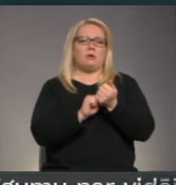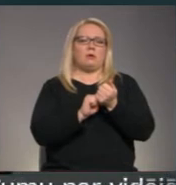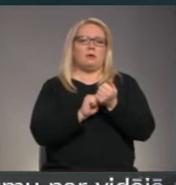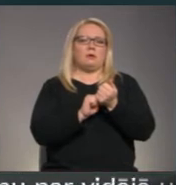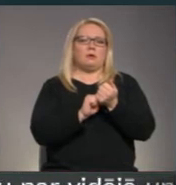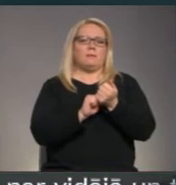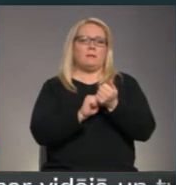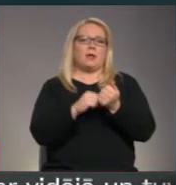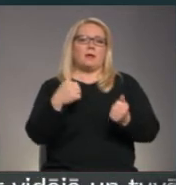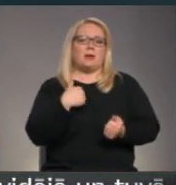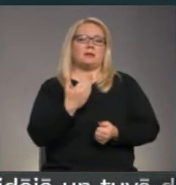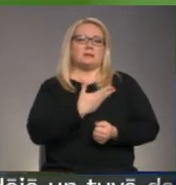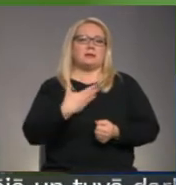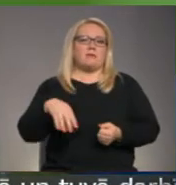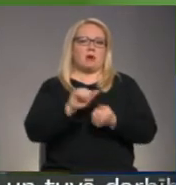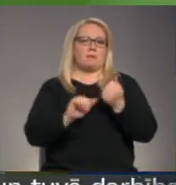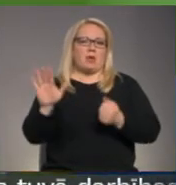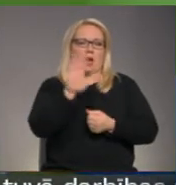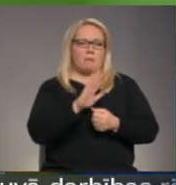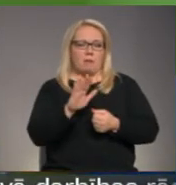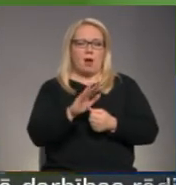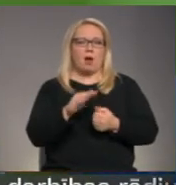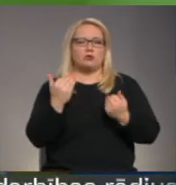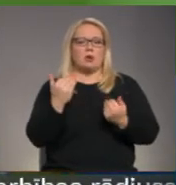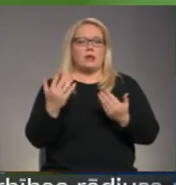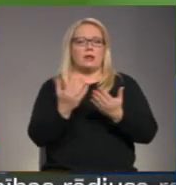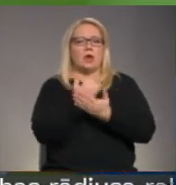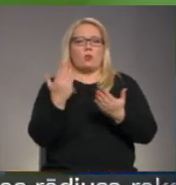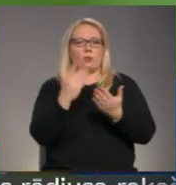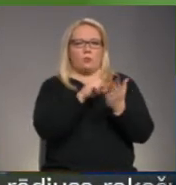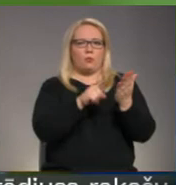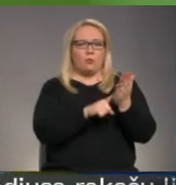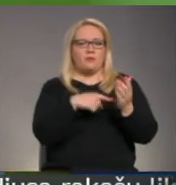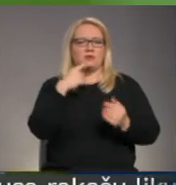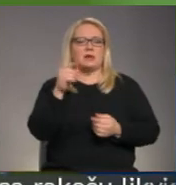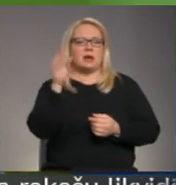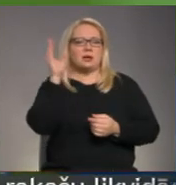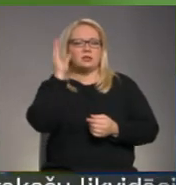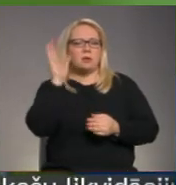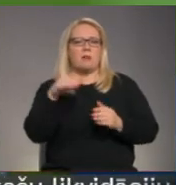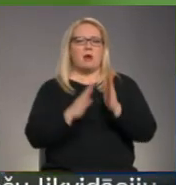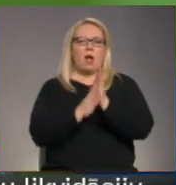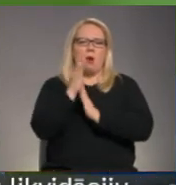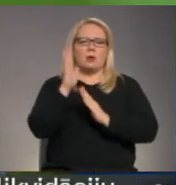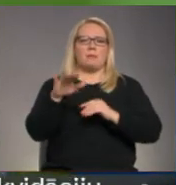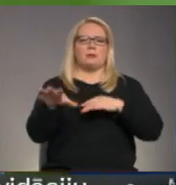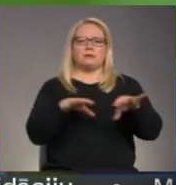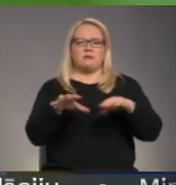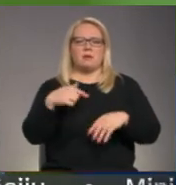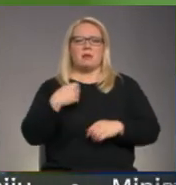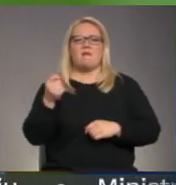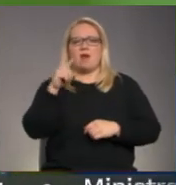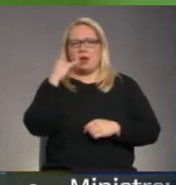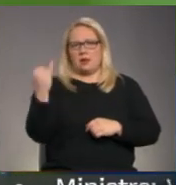jo mēs dzīvojam dabā. Tas, ko tu šodien jau ieguvi? Zināšanas daudz par auģiem, par dzīvnieķiem mani vairāk